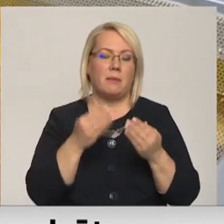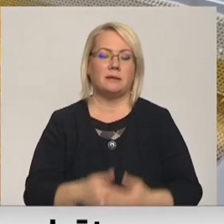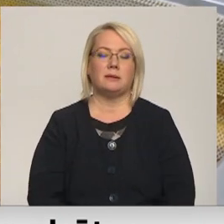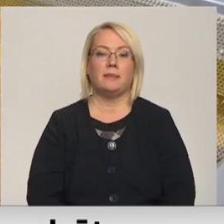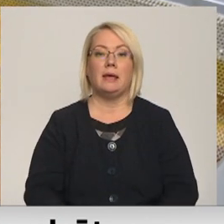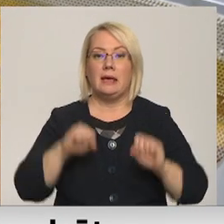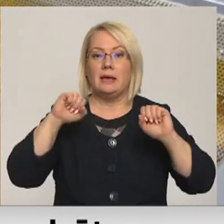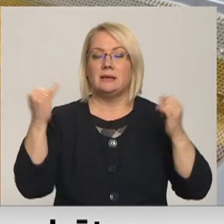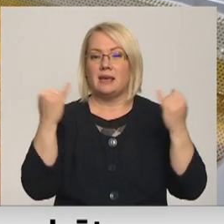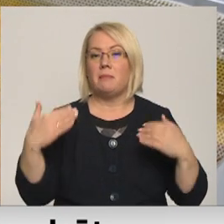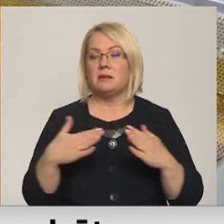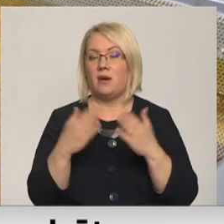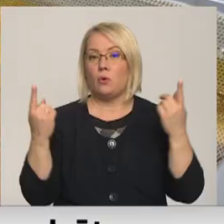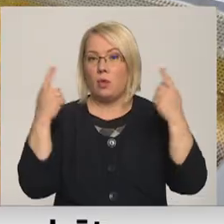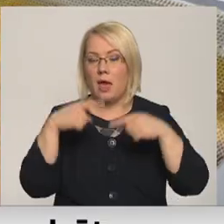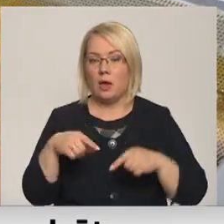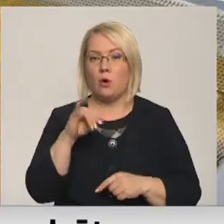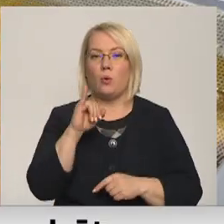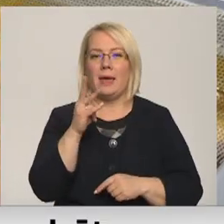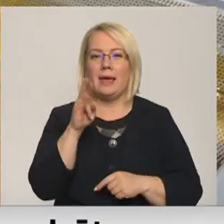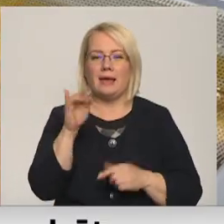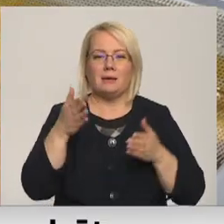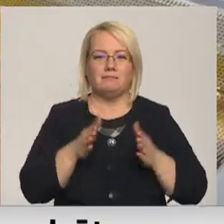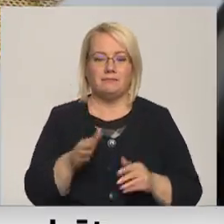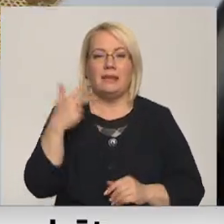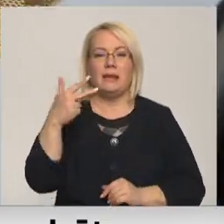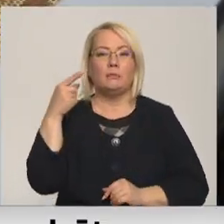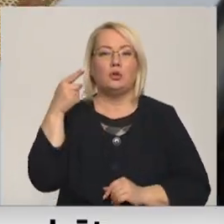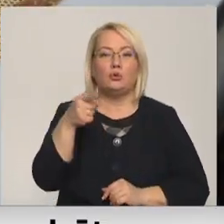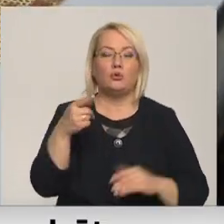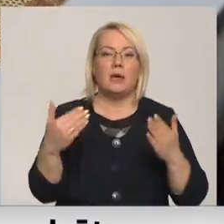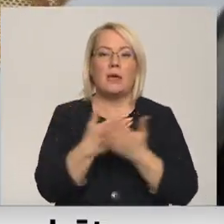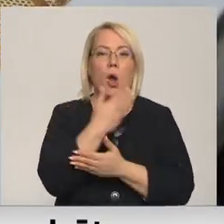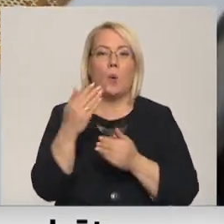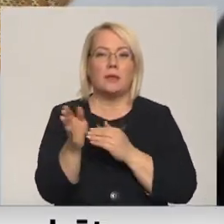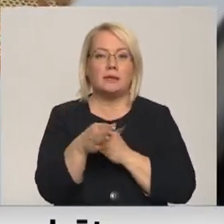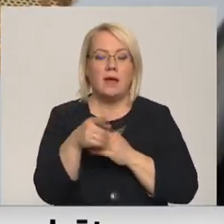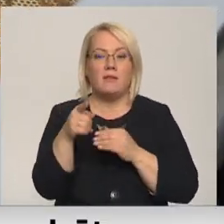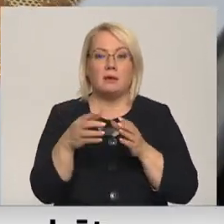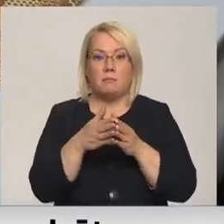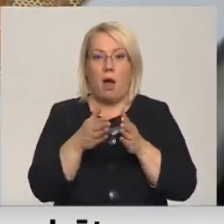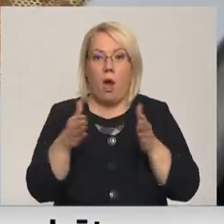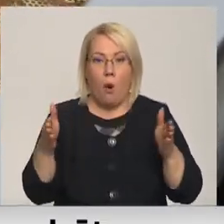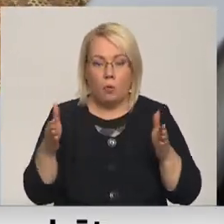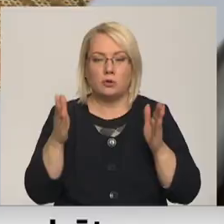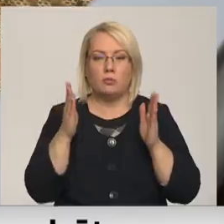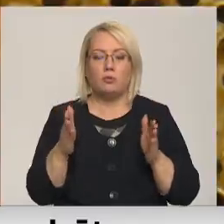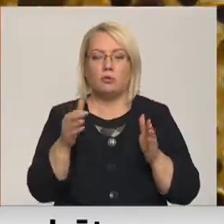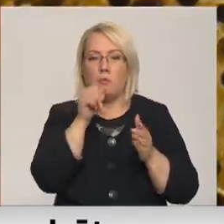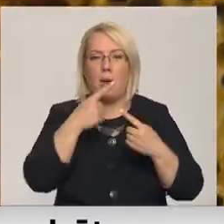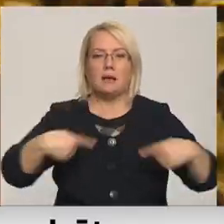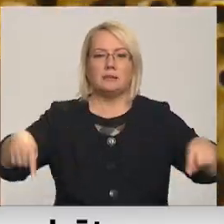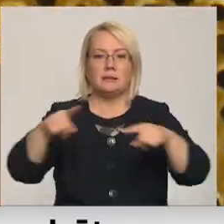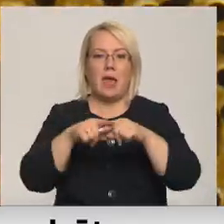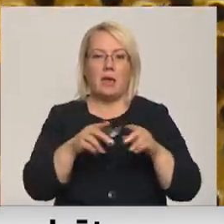Ziemassvētku laikā no ikriem izšķīlušies 30 tūkstoši jaunu zivju, kas paaugoties, nonāks basēnos. No